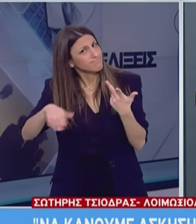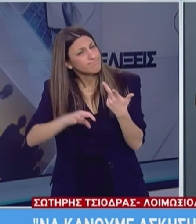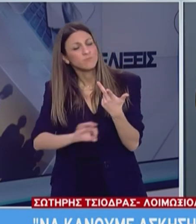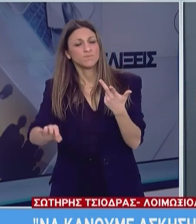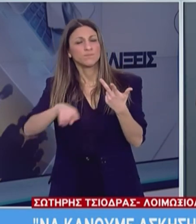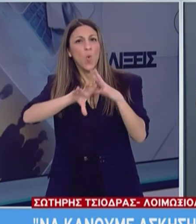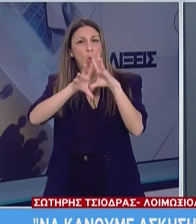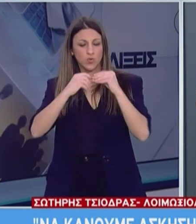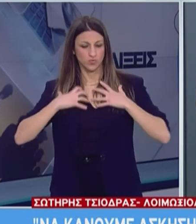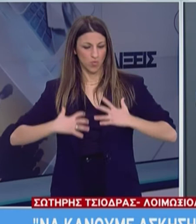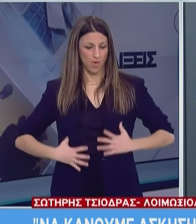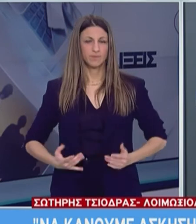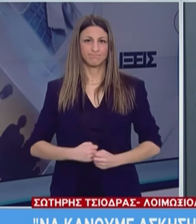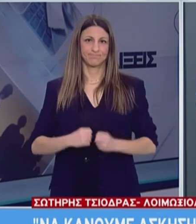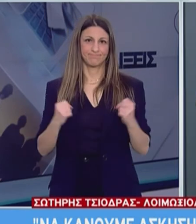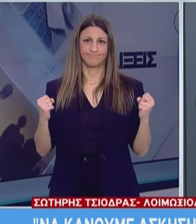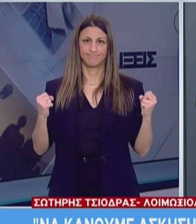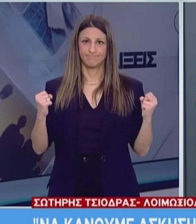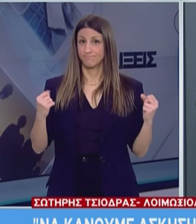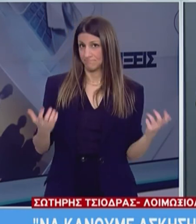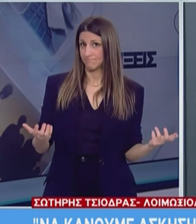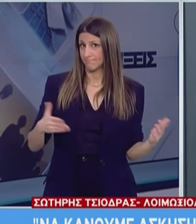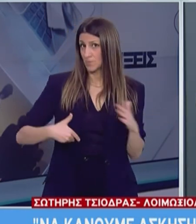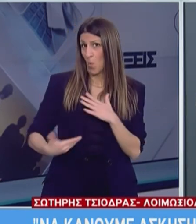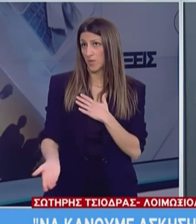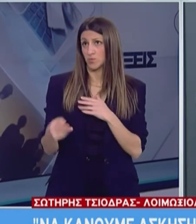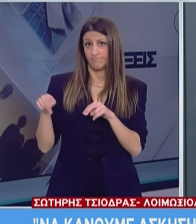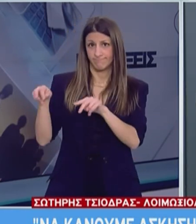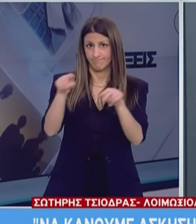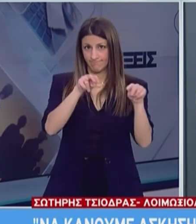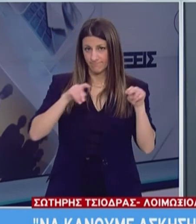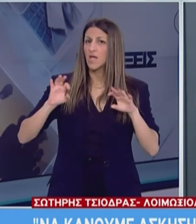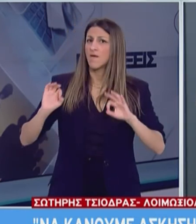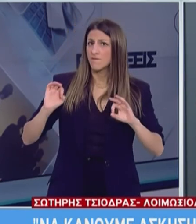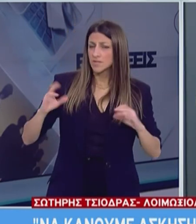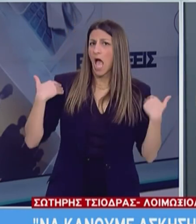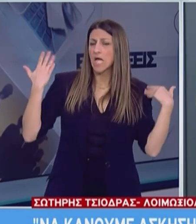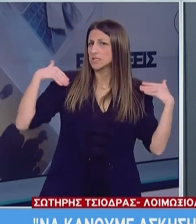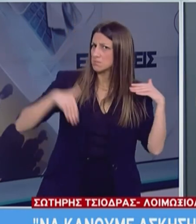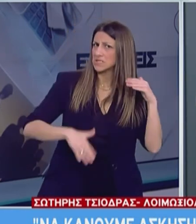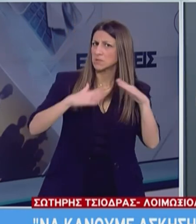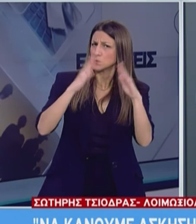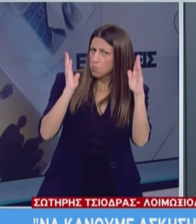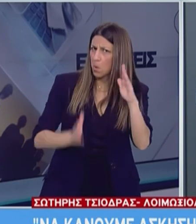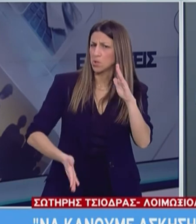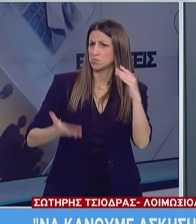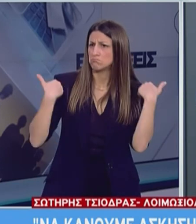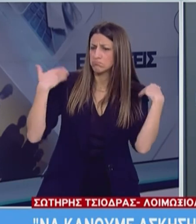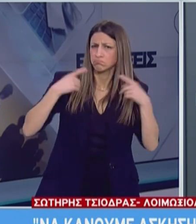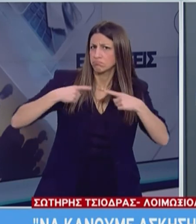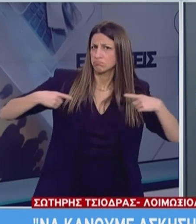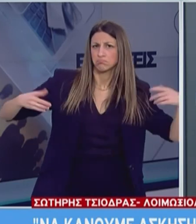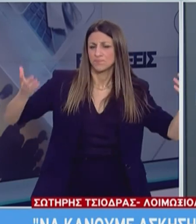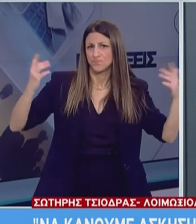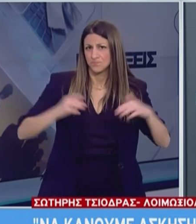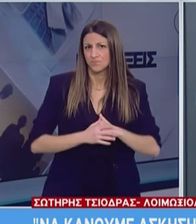σύστημα του οργανισμού ενισχύεται μια τέτοια δραστηριότητα σε αυτή που αναφέρεται, φυσικά και μπορεί κανείς να κάνει και ασκήσεις και μέσα στο σπίτι με